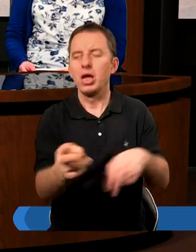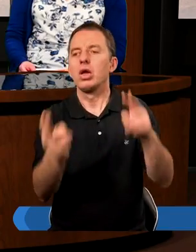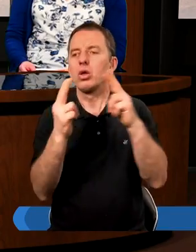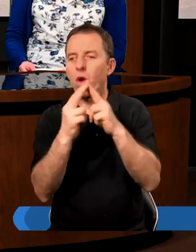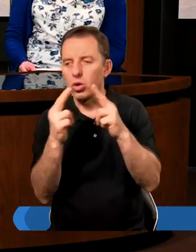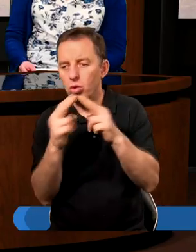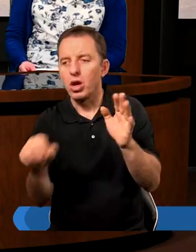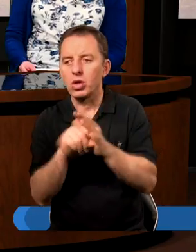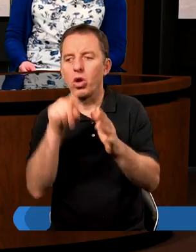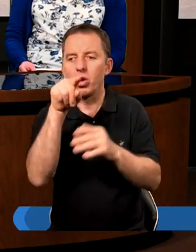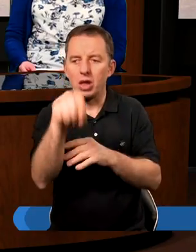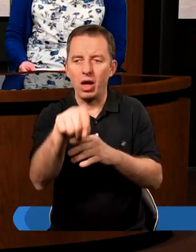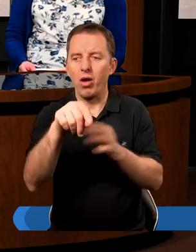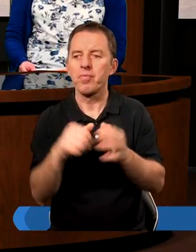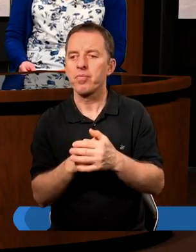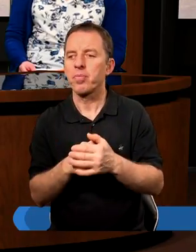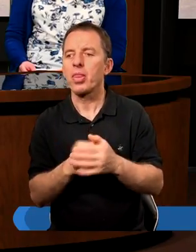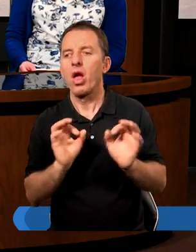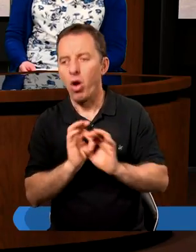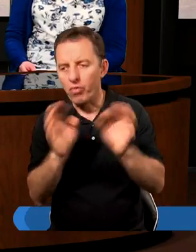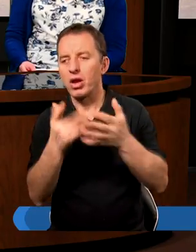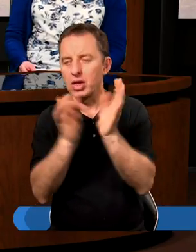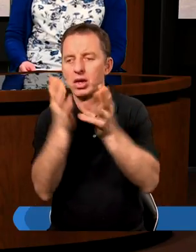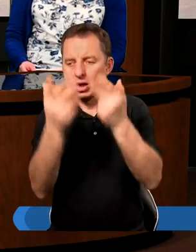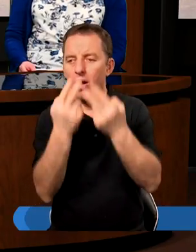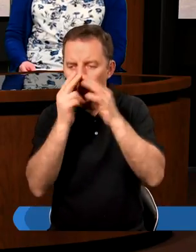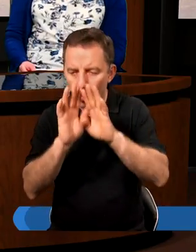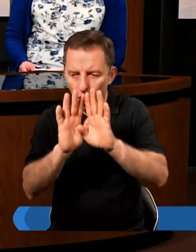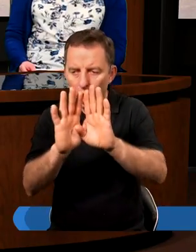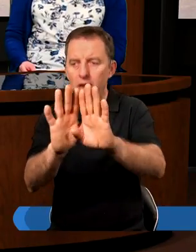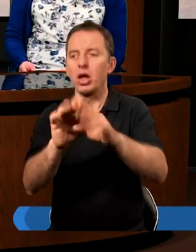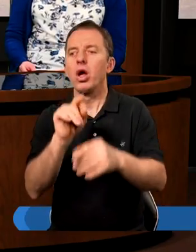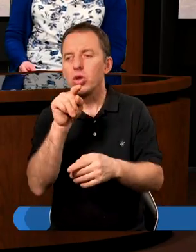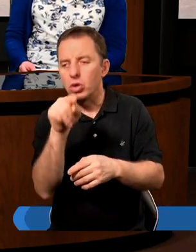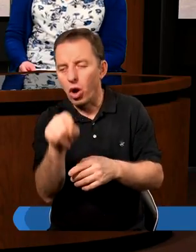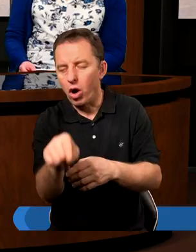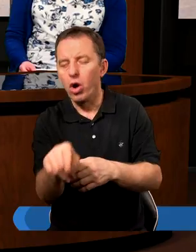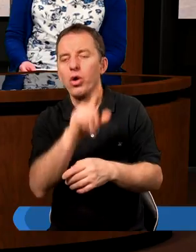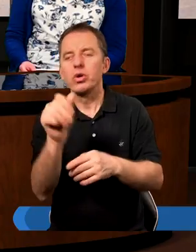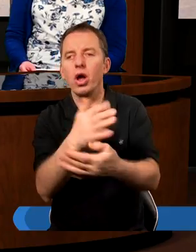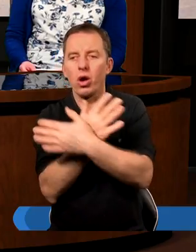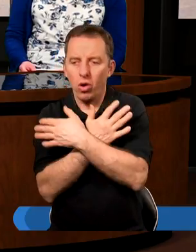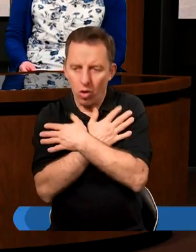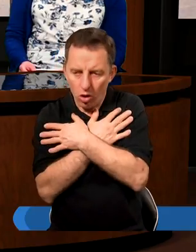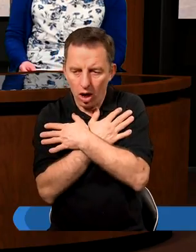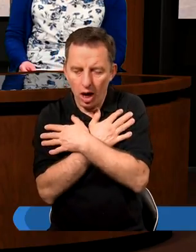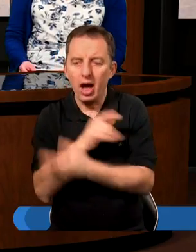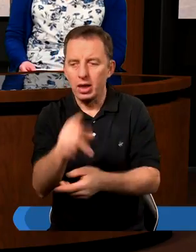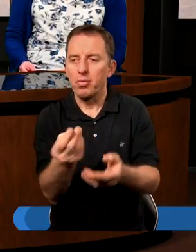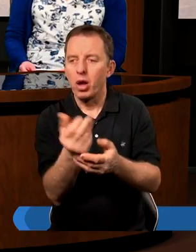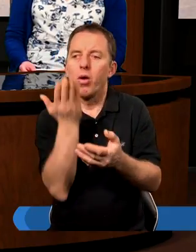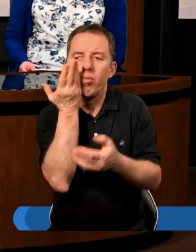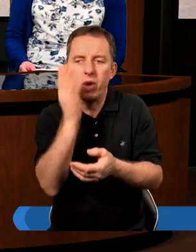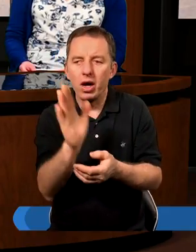stosunek do tego. Owszem, Jezus chciał mu pokazać to, że on kocha te pieniądze